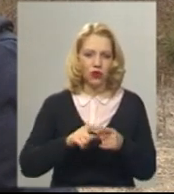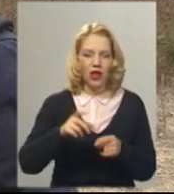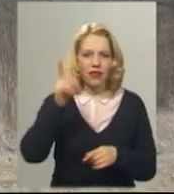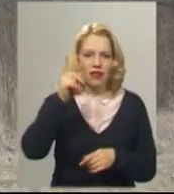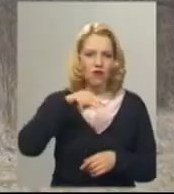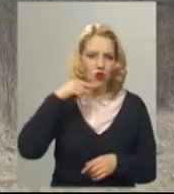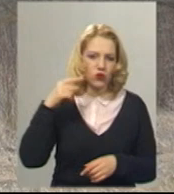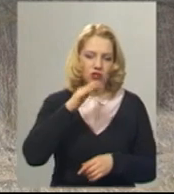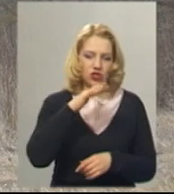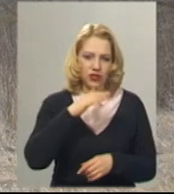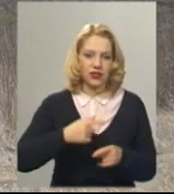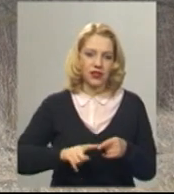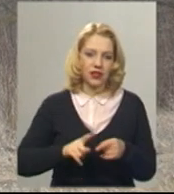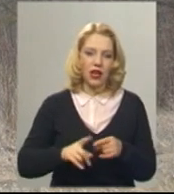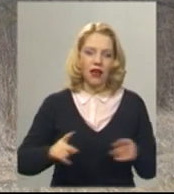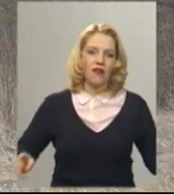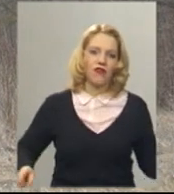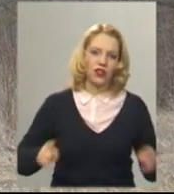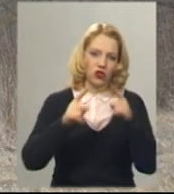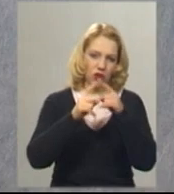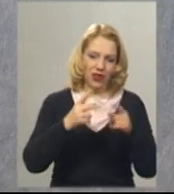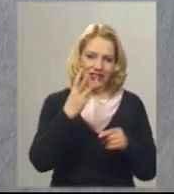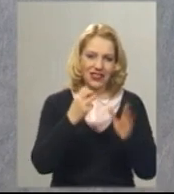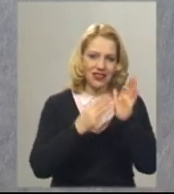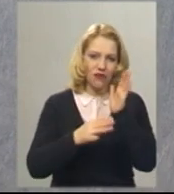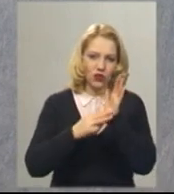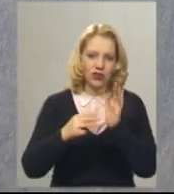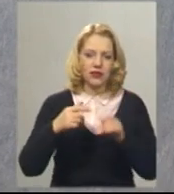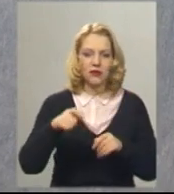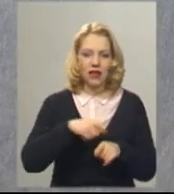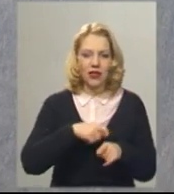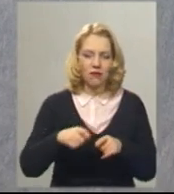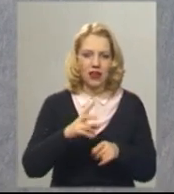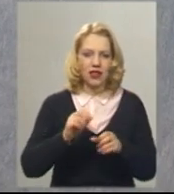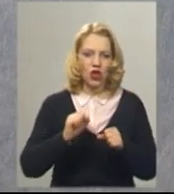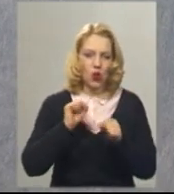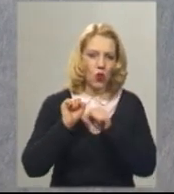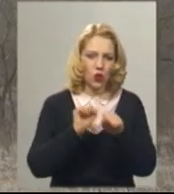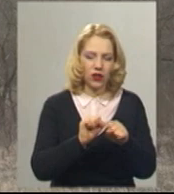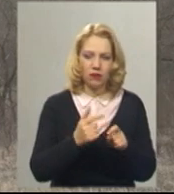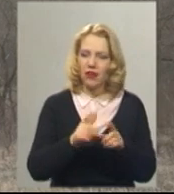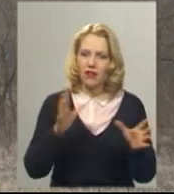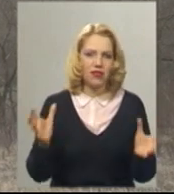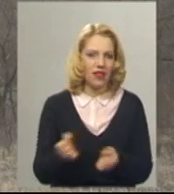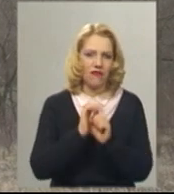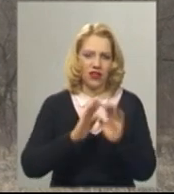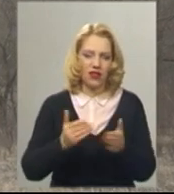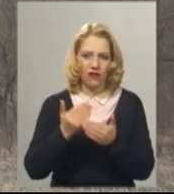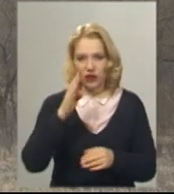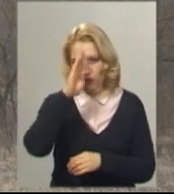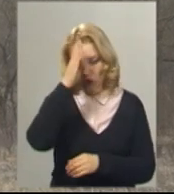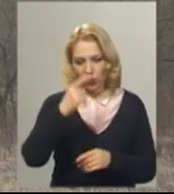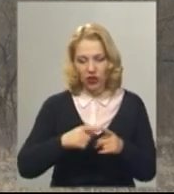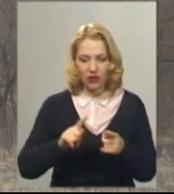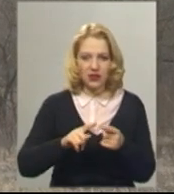лінії укріплення. Ні висота гори понад 380 метрів, ні три лінії укріплення не врятували городище та його жителів від ворогів. Поселення